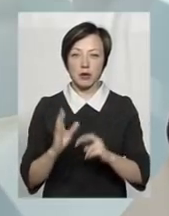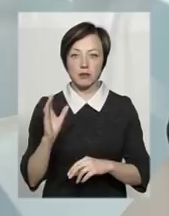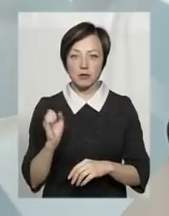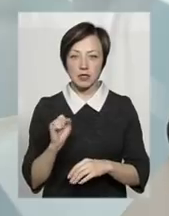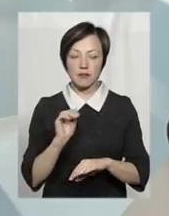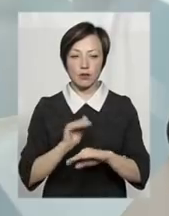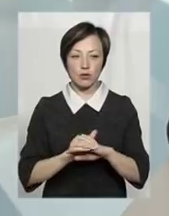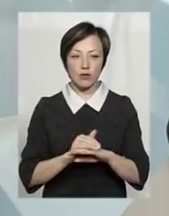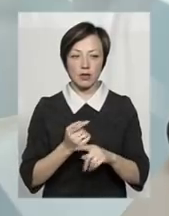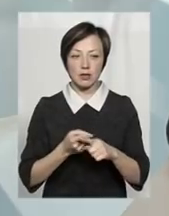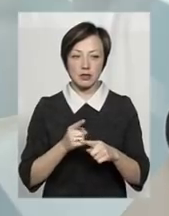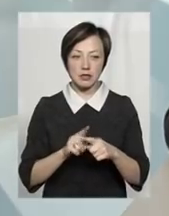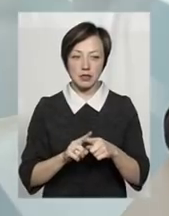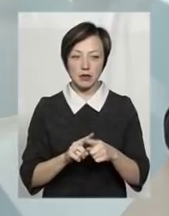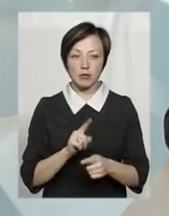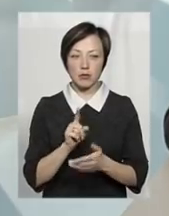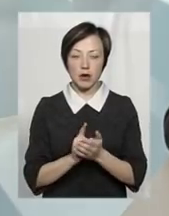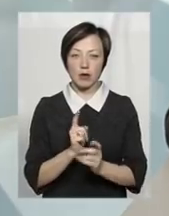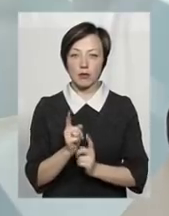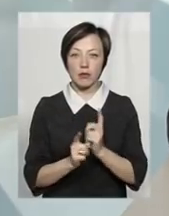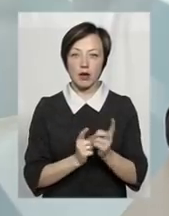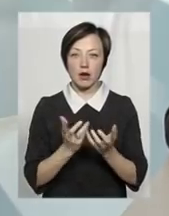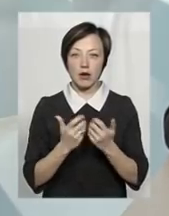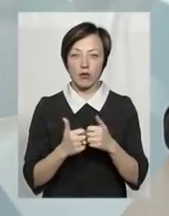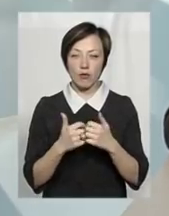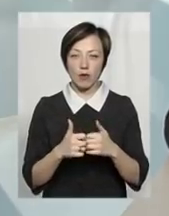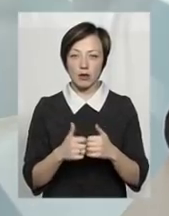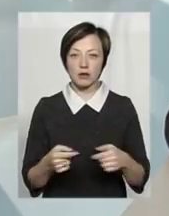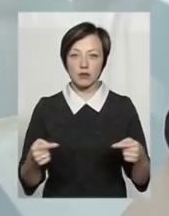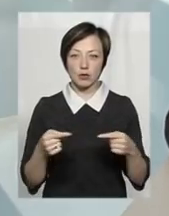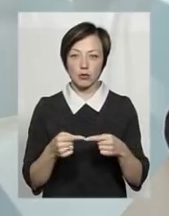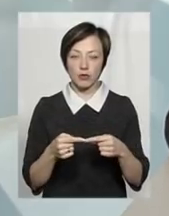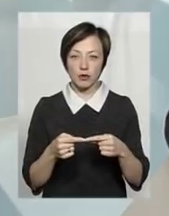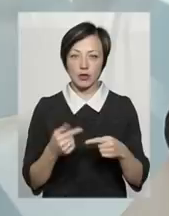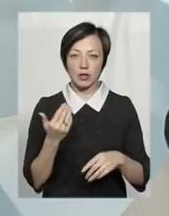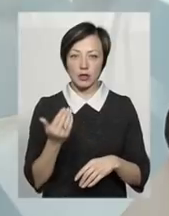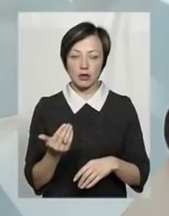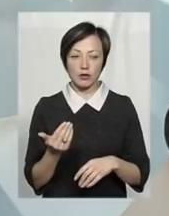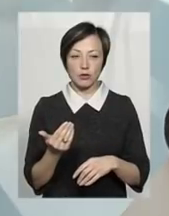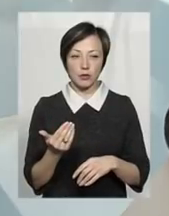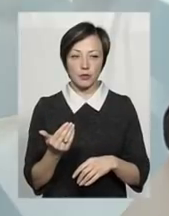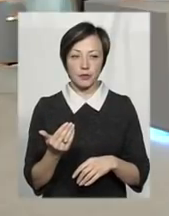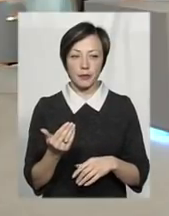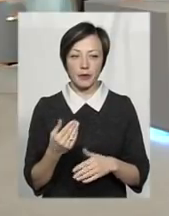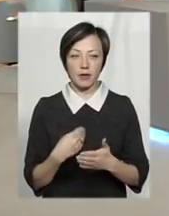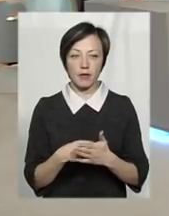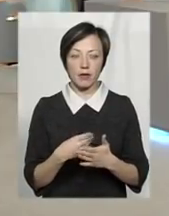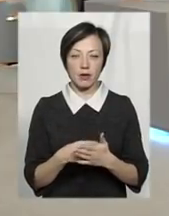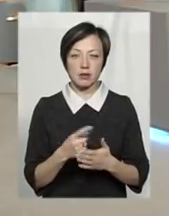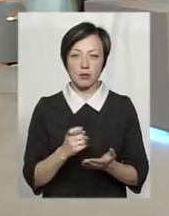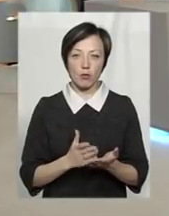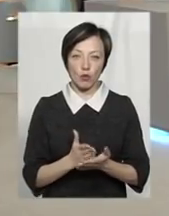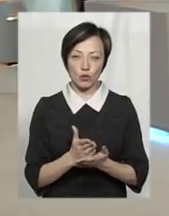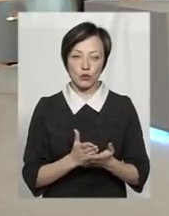зафіксувати даний факт, і мають перерахувати відповідну їхню вартість за